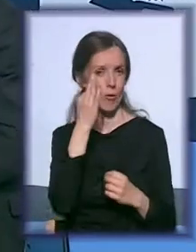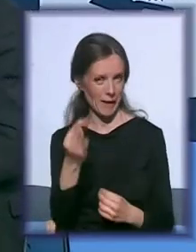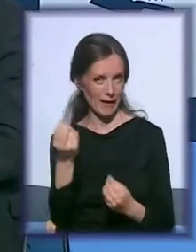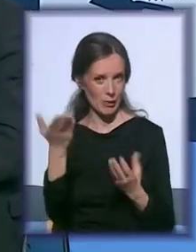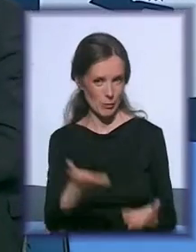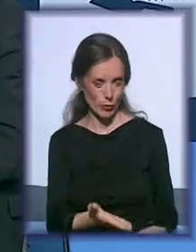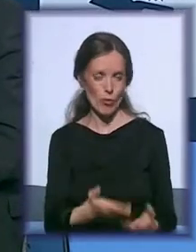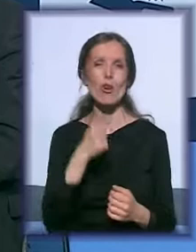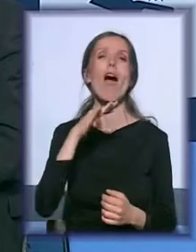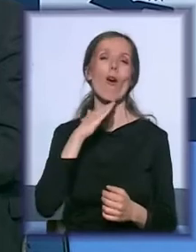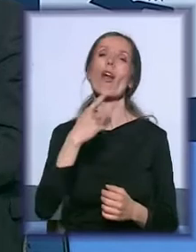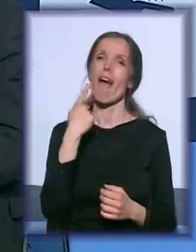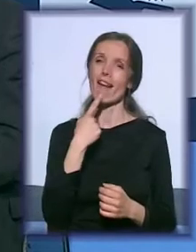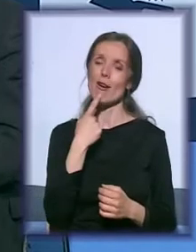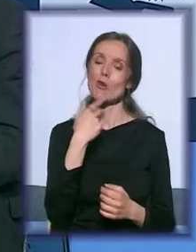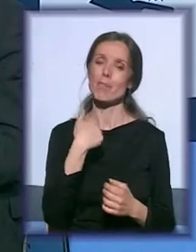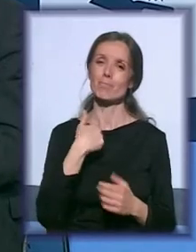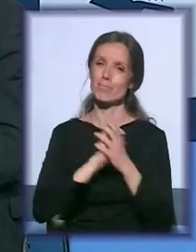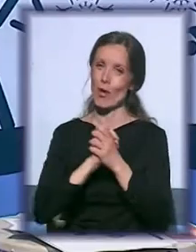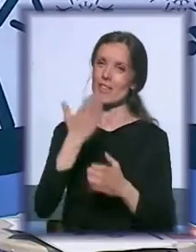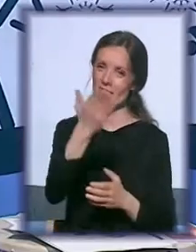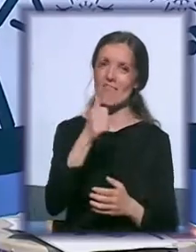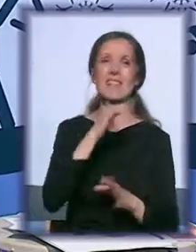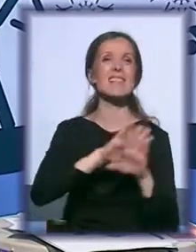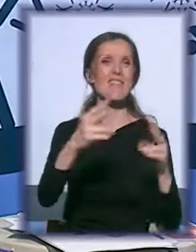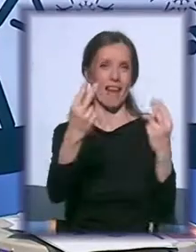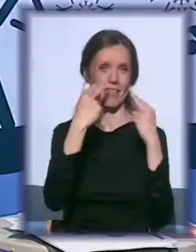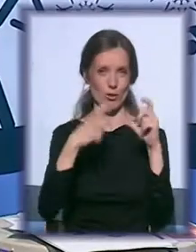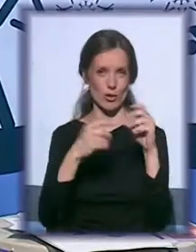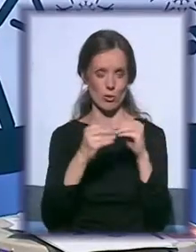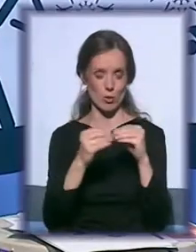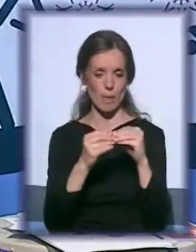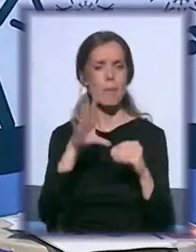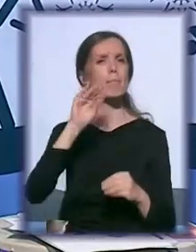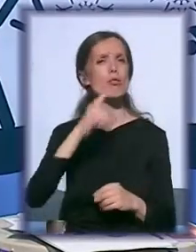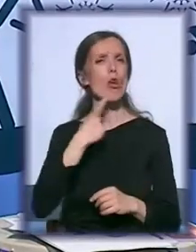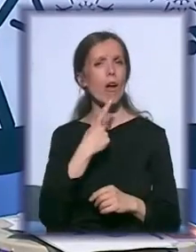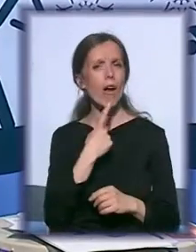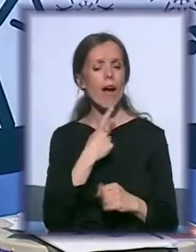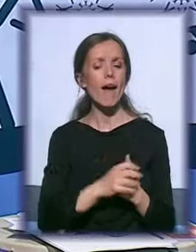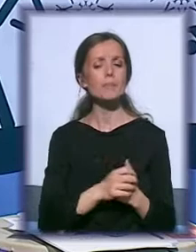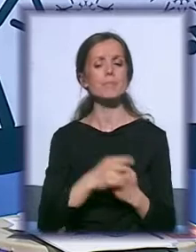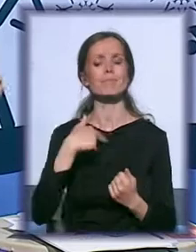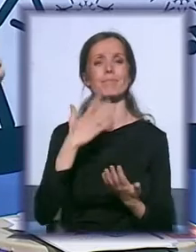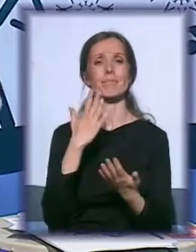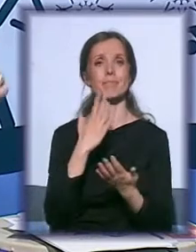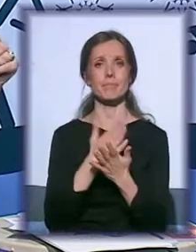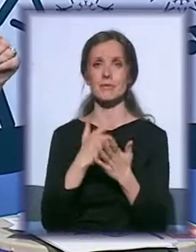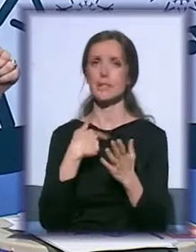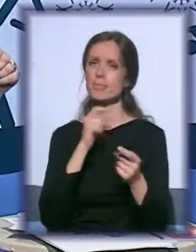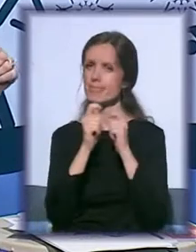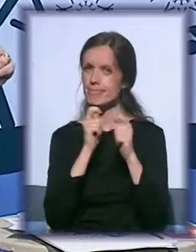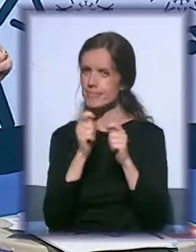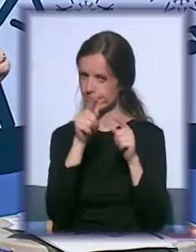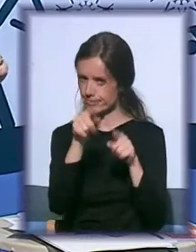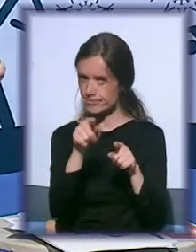pozdravljam i vas i gledalci studije B. Ja sam nekako sa vama raspravljala i kostatovali smo da ste vi